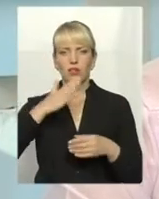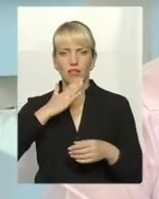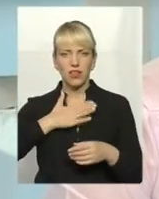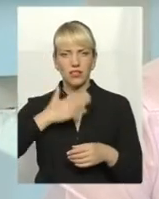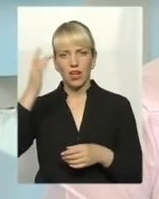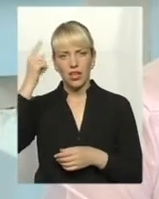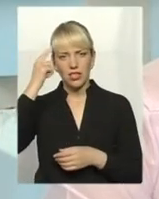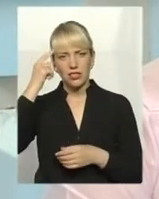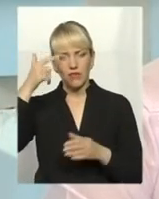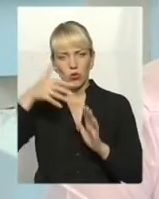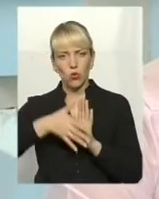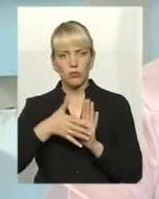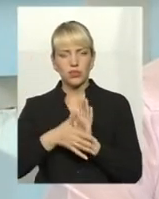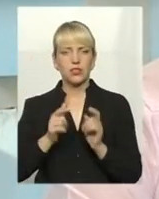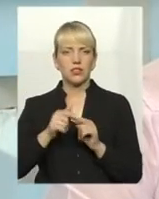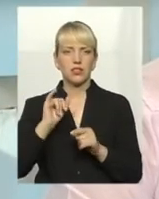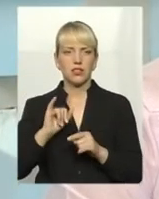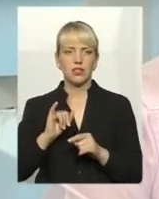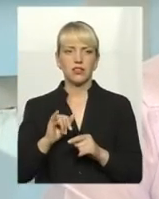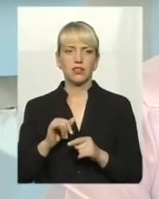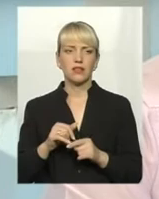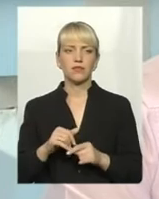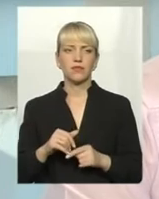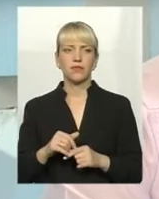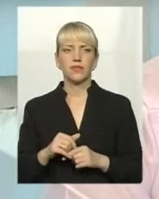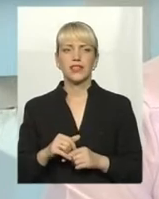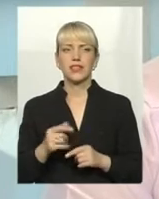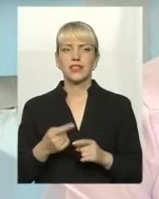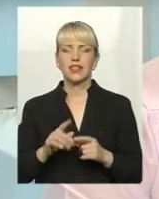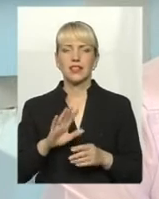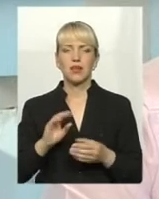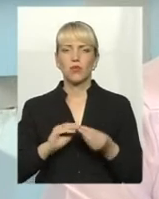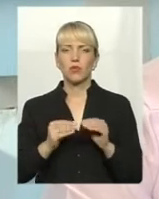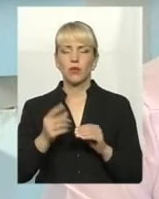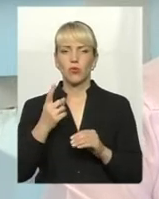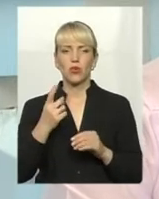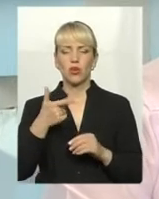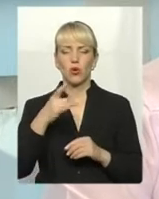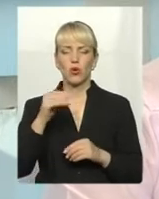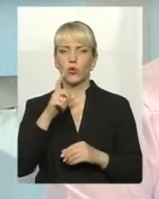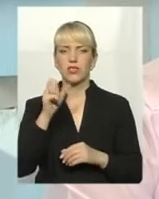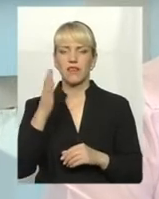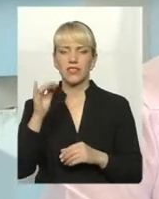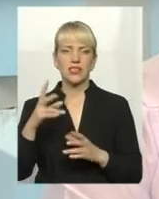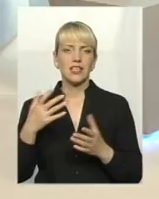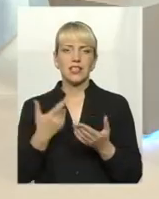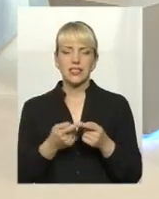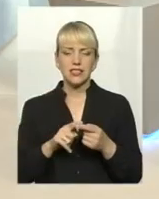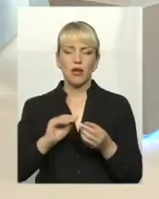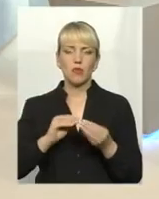є визначні дні, щоб вивезти це сміття. Але це не проблема в одного грузевиці, це проблема майже всіх